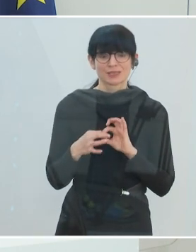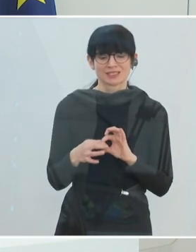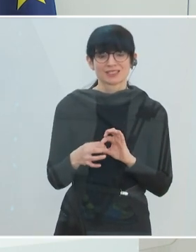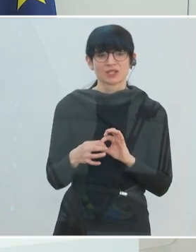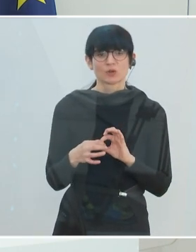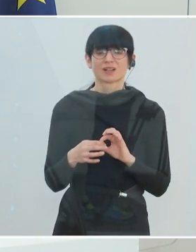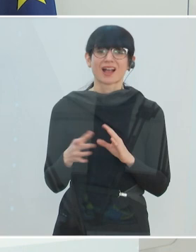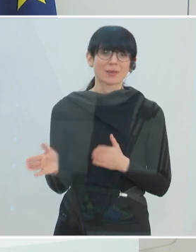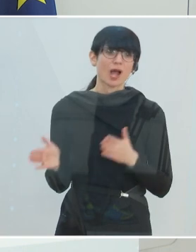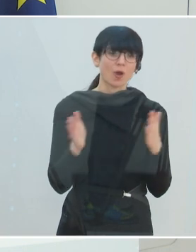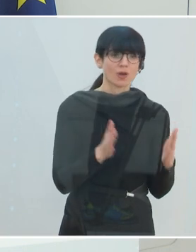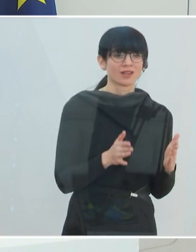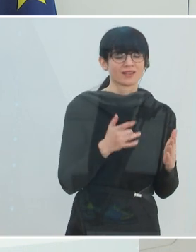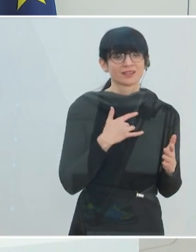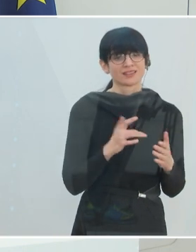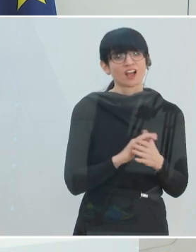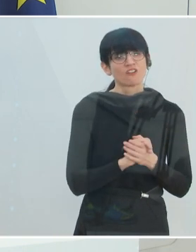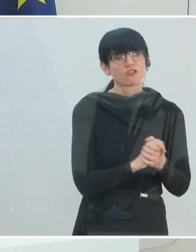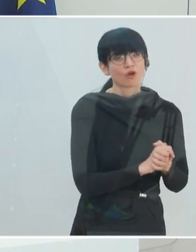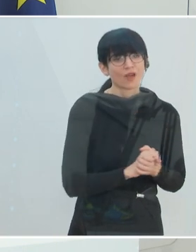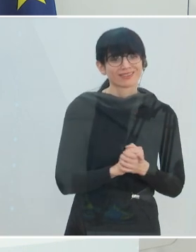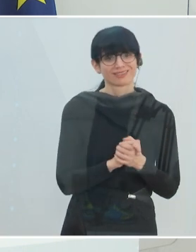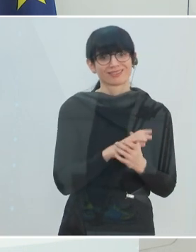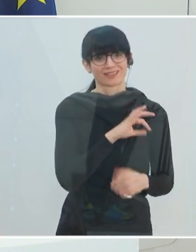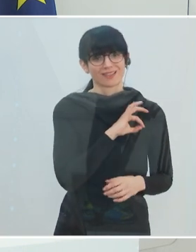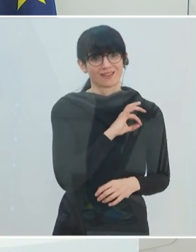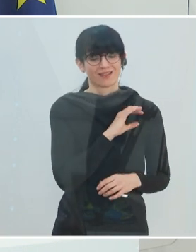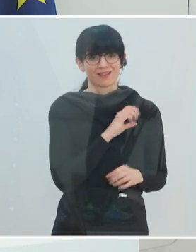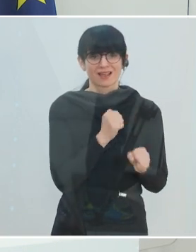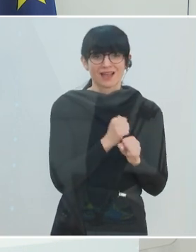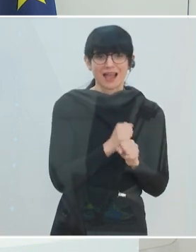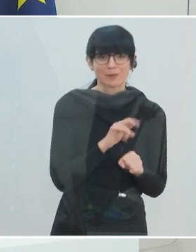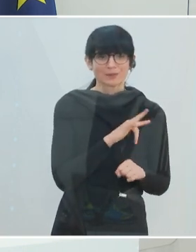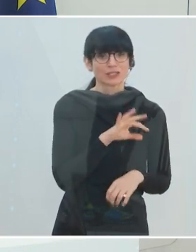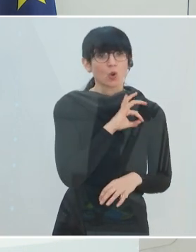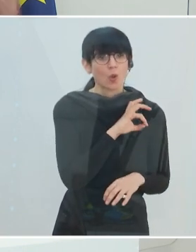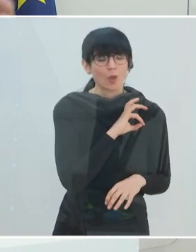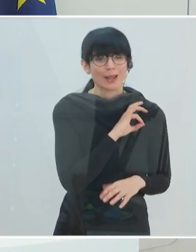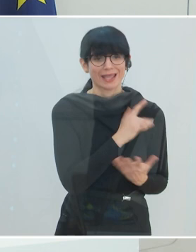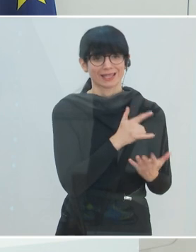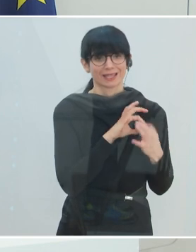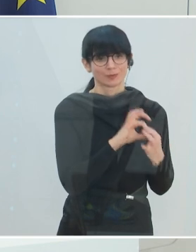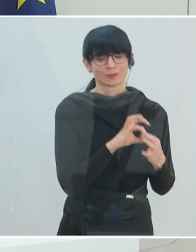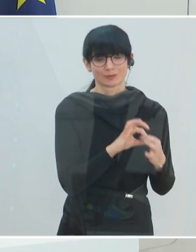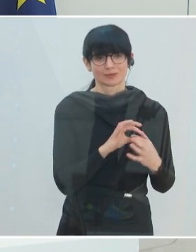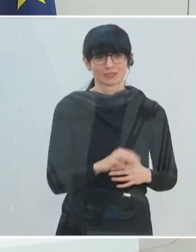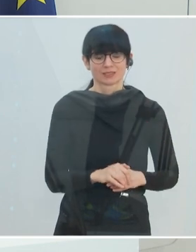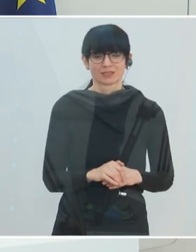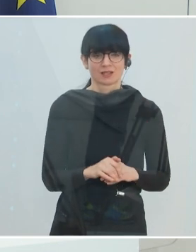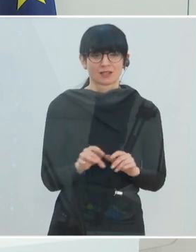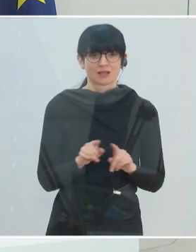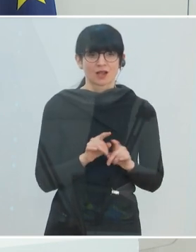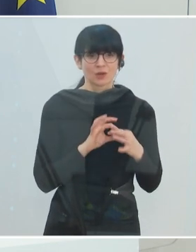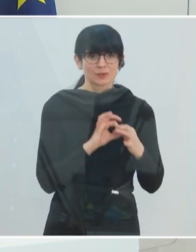aber es geht nicht nur darum. Es geht auch um Freundesbeziehungen, geht um Beziehungen am Arbeitsplatz. Es geht um auch die Beziehungen